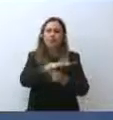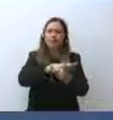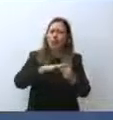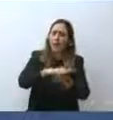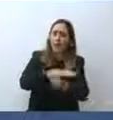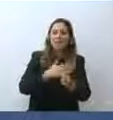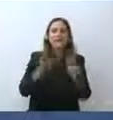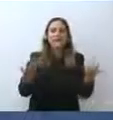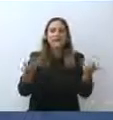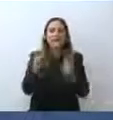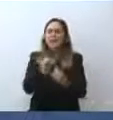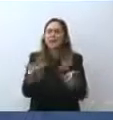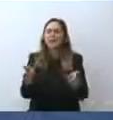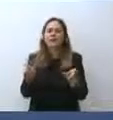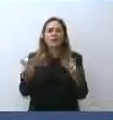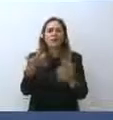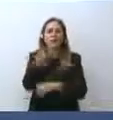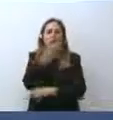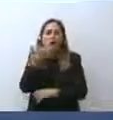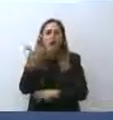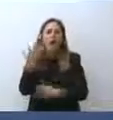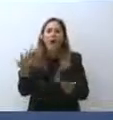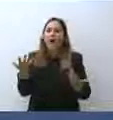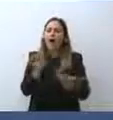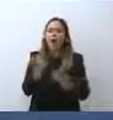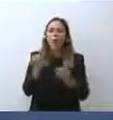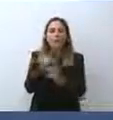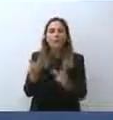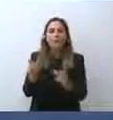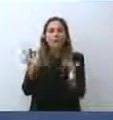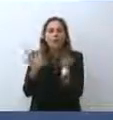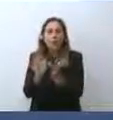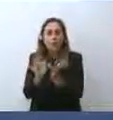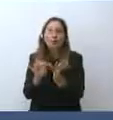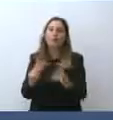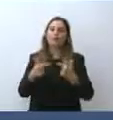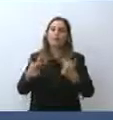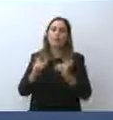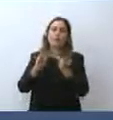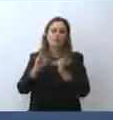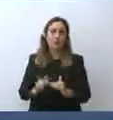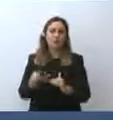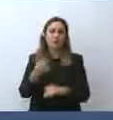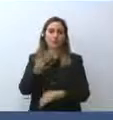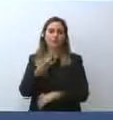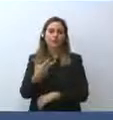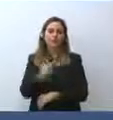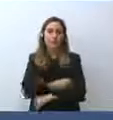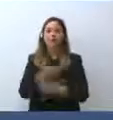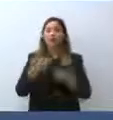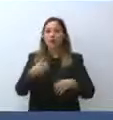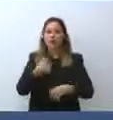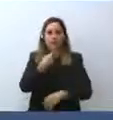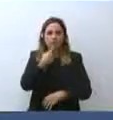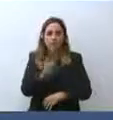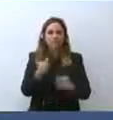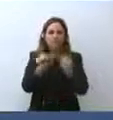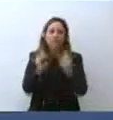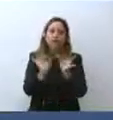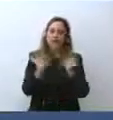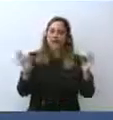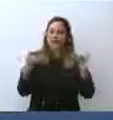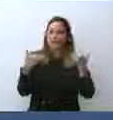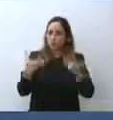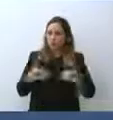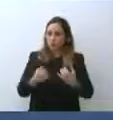di tutte le persone con cui si viene in contatto. Ho detto più volte frasi anche più incisive su questo. Continuo